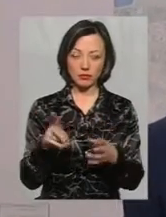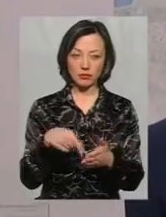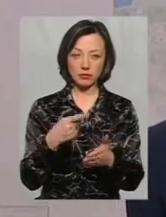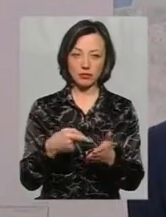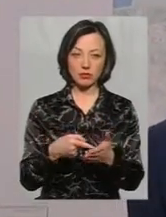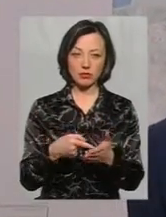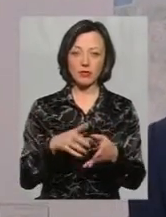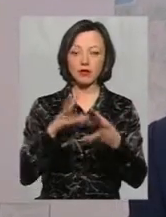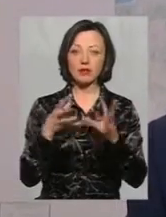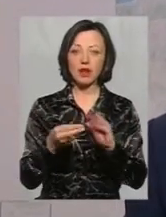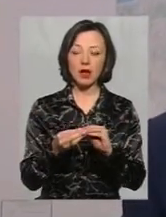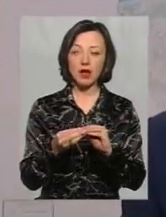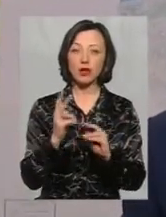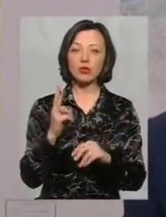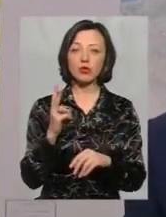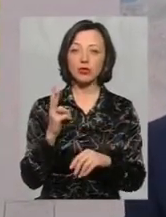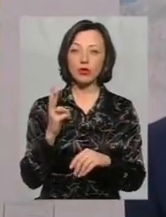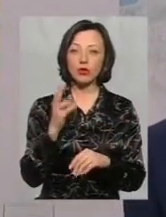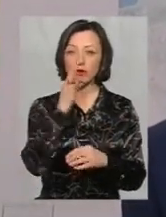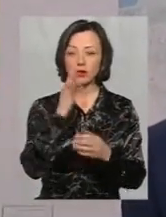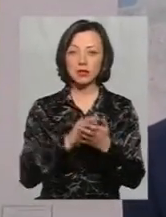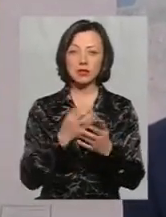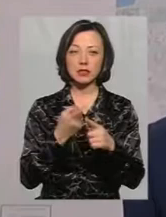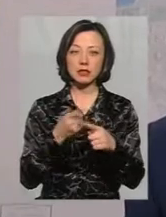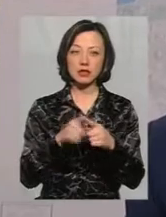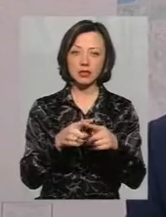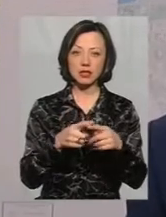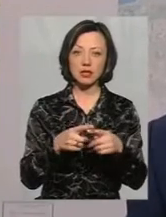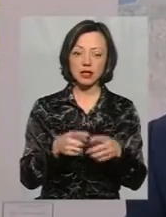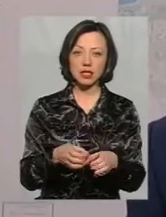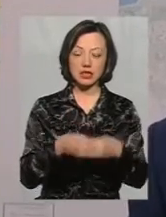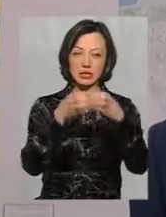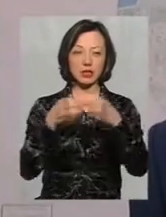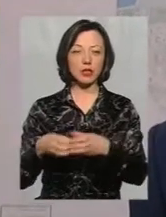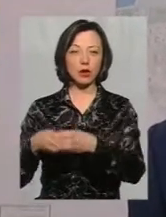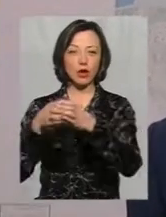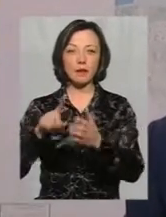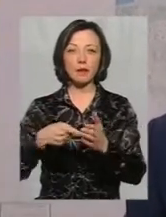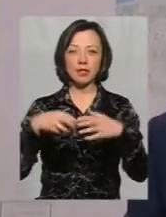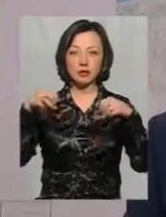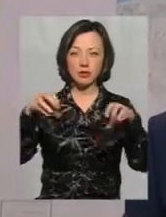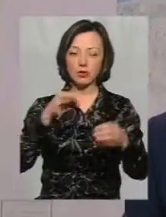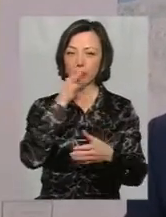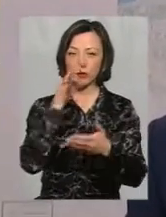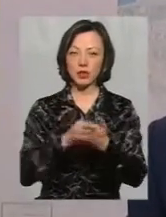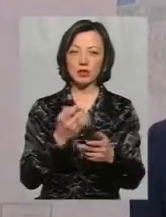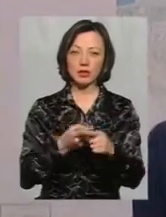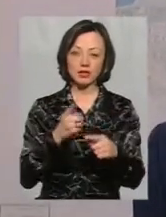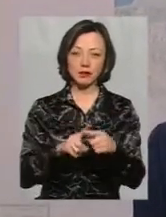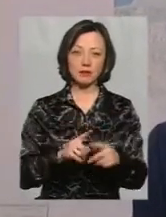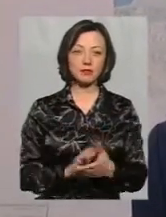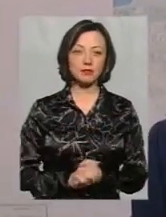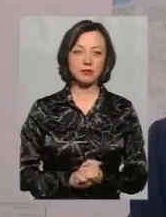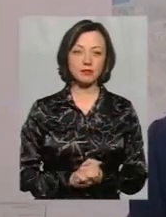балансоутримувач цих стійок, це місь світло, і вони несуть відповідальність за ті стійки.